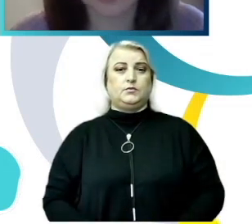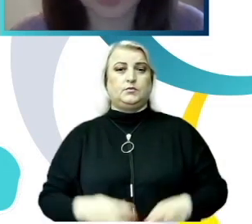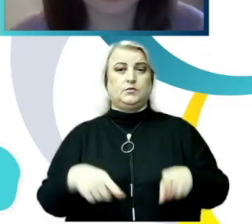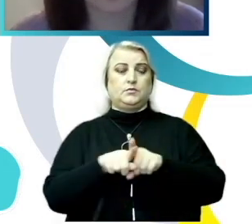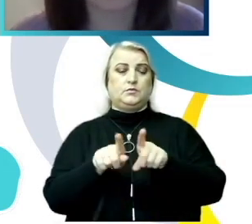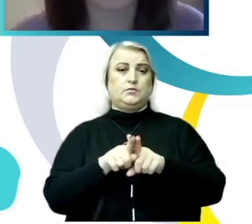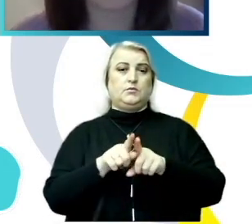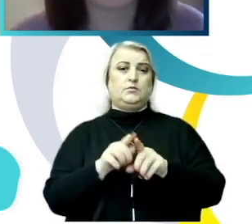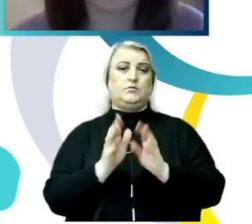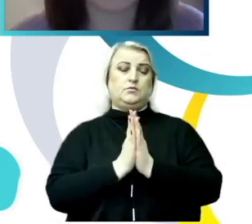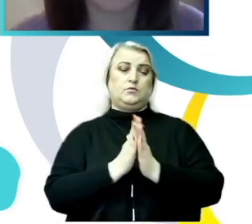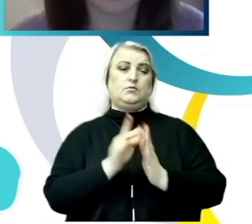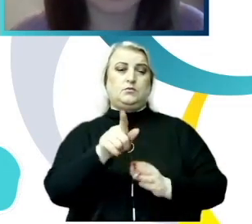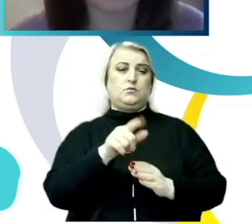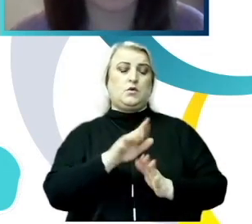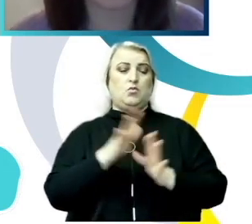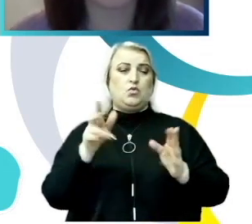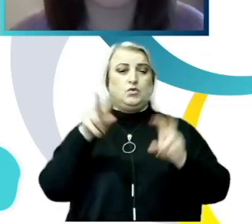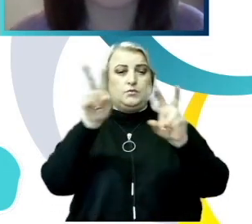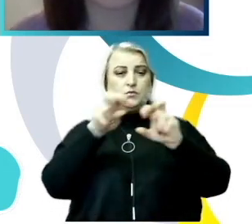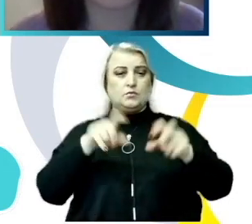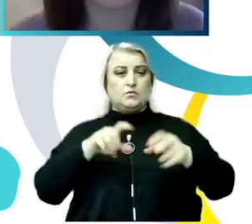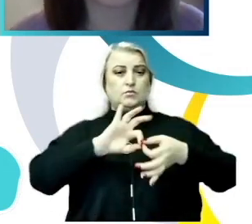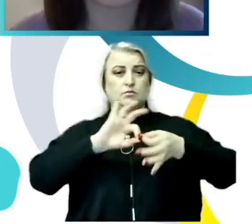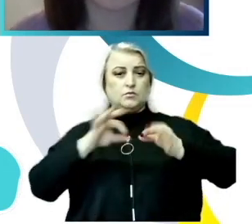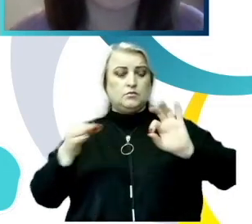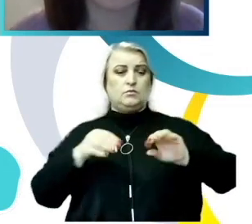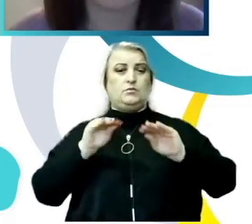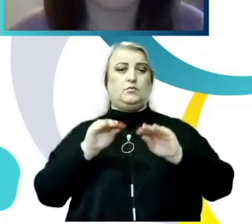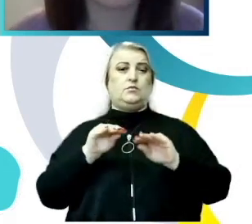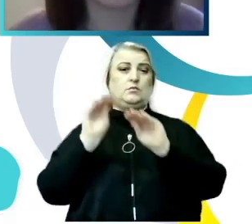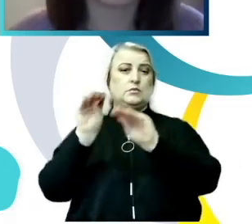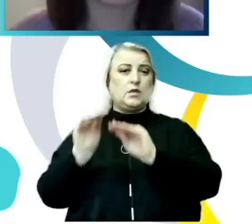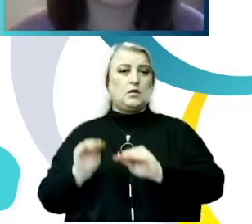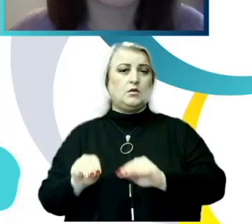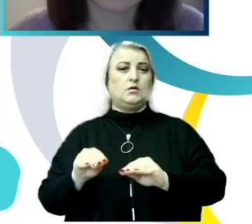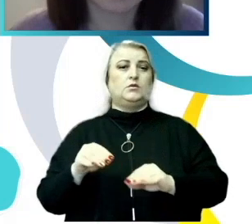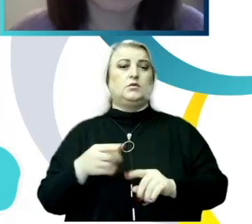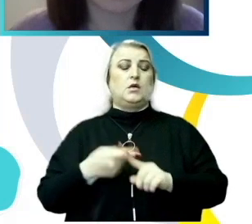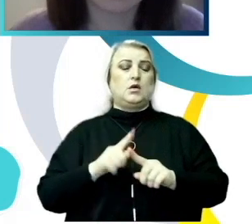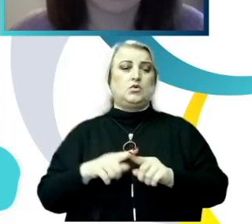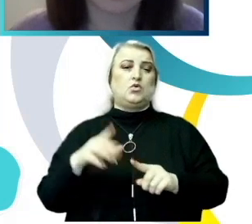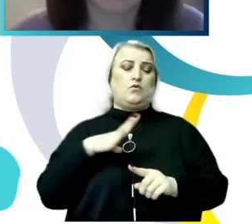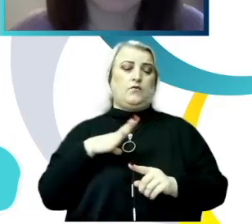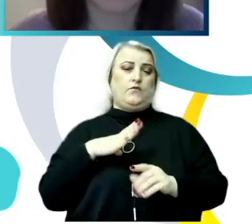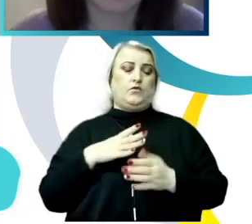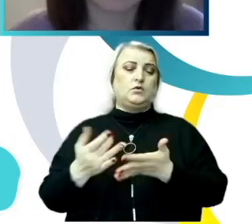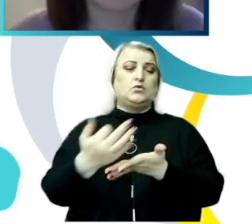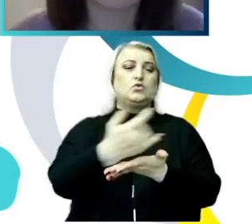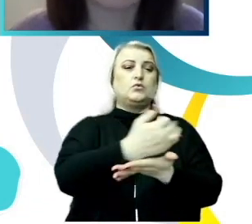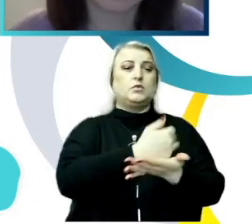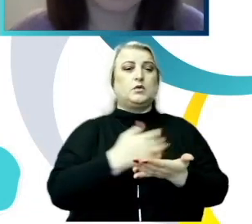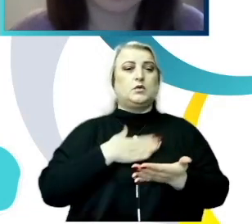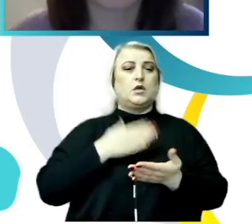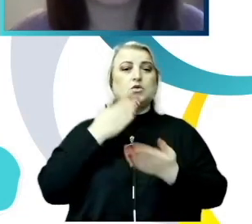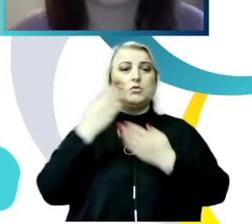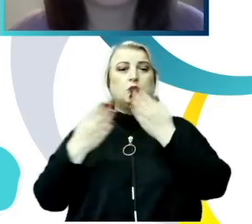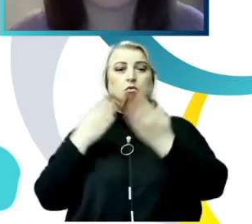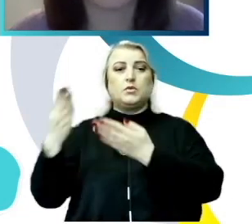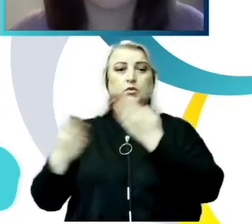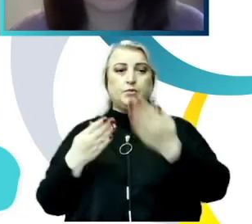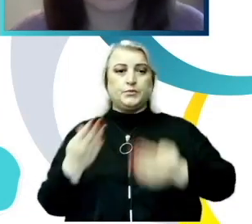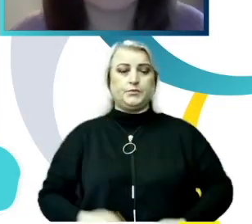încurajăm să studiați mai mult mai detaliat constatările și datele care au fost relevate de sondajul de opinie în notă